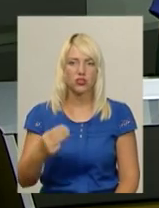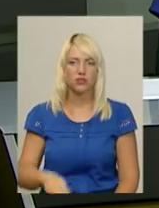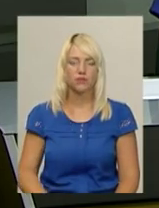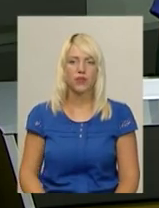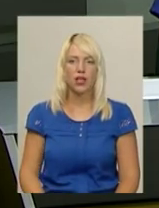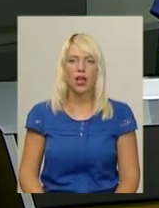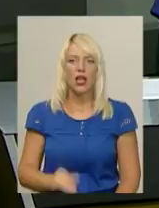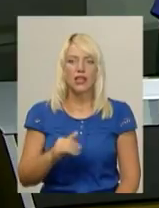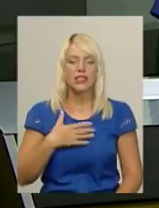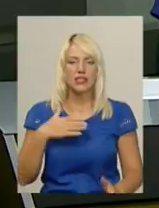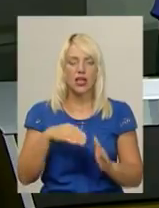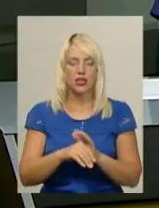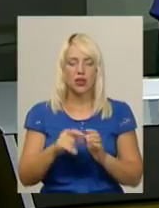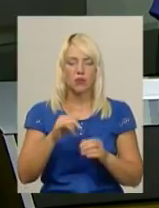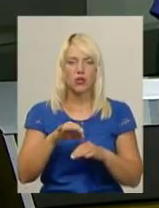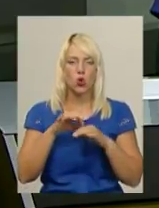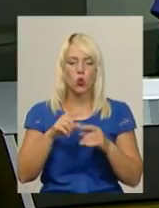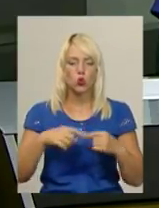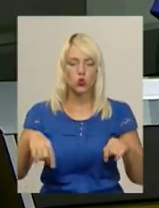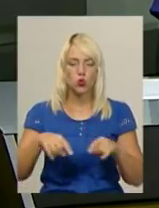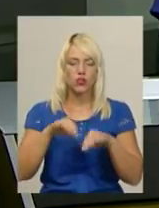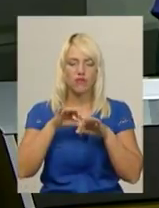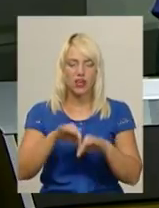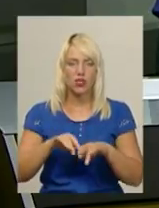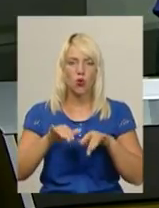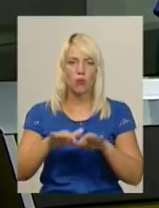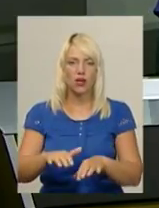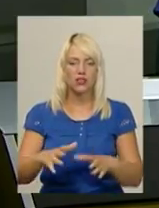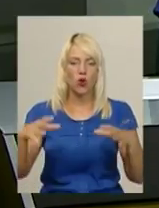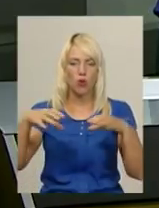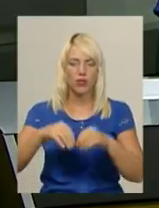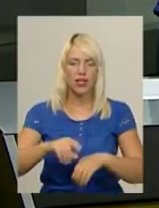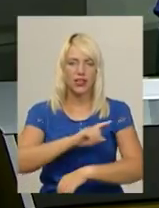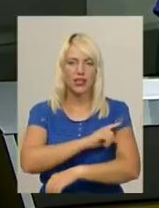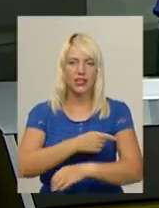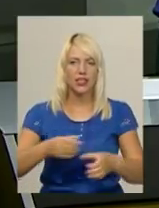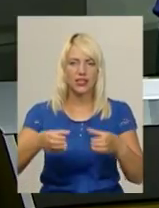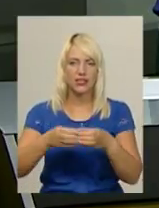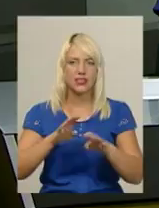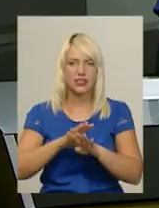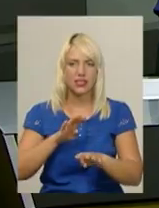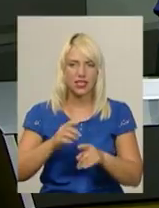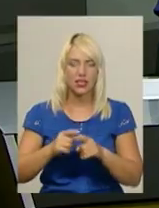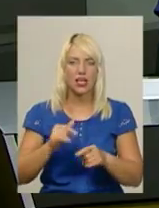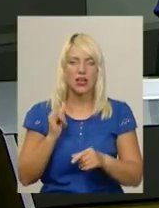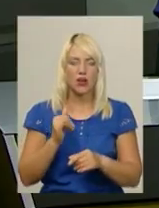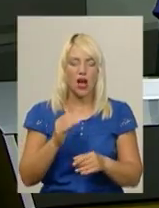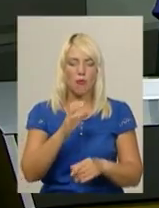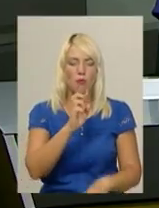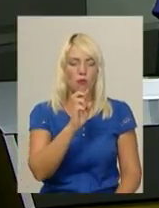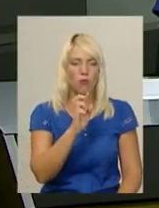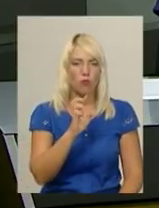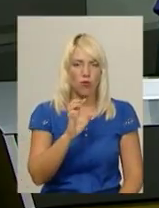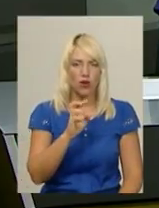Із загиблими у зоні ведення операції об'єднаних сил Богданом Блінчуком та Анатолієм Андрушчуком попрощалися сьогодні на